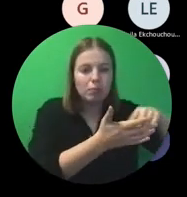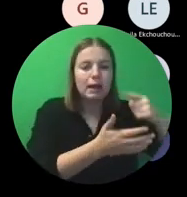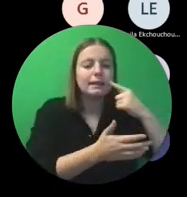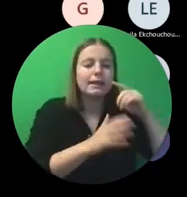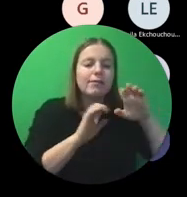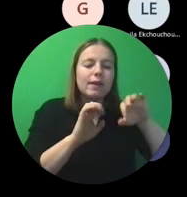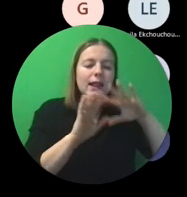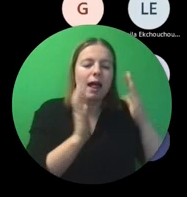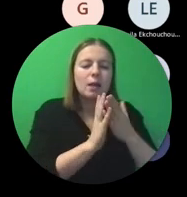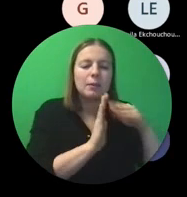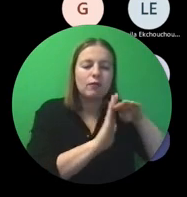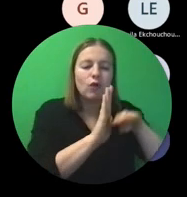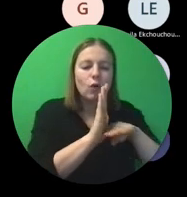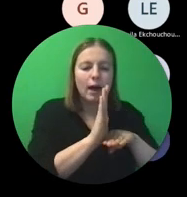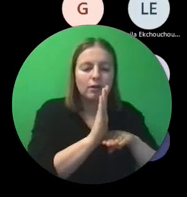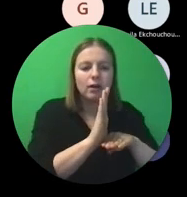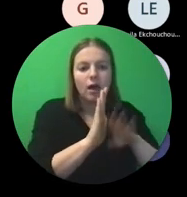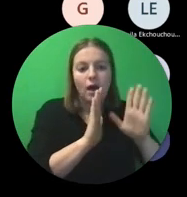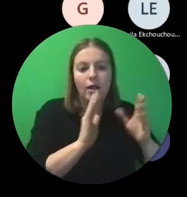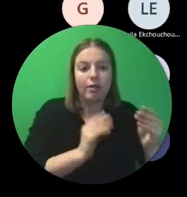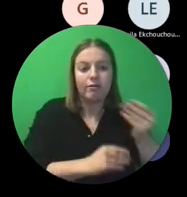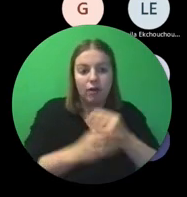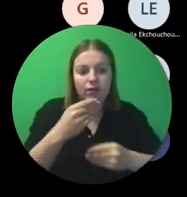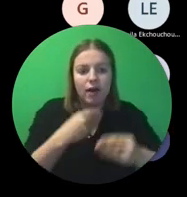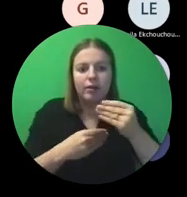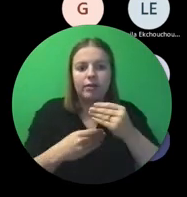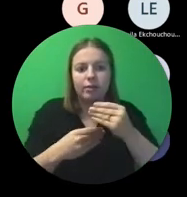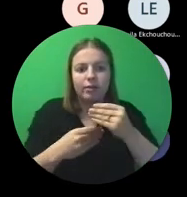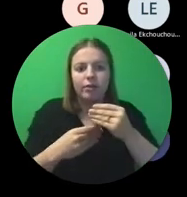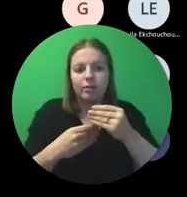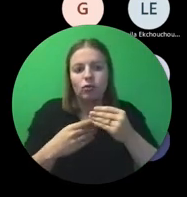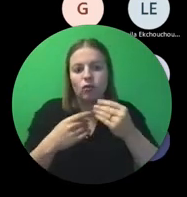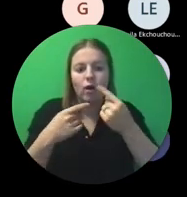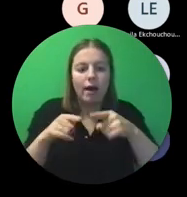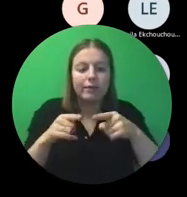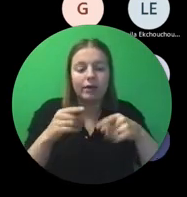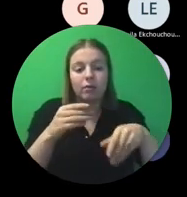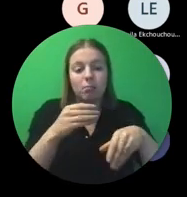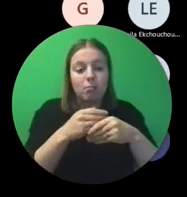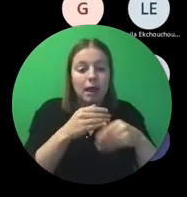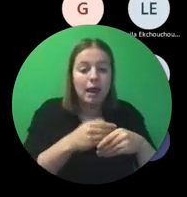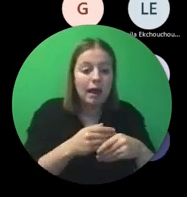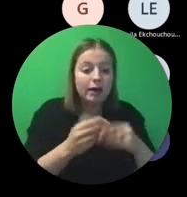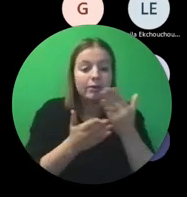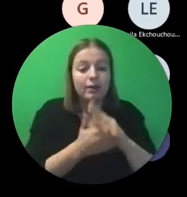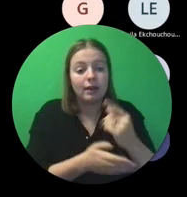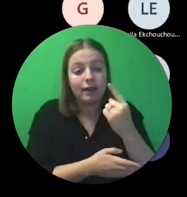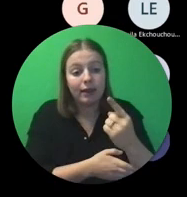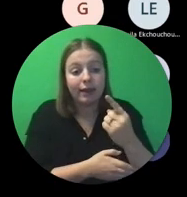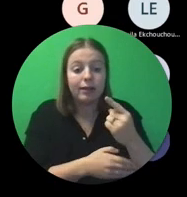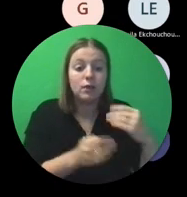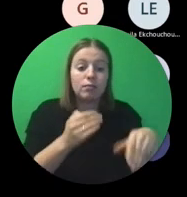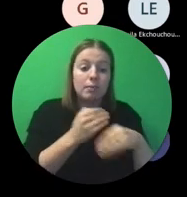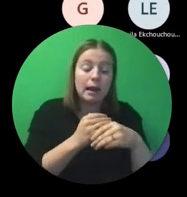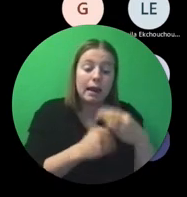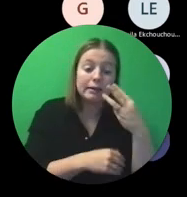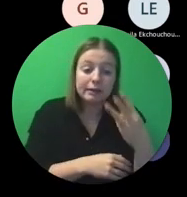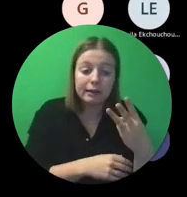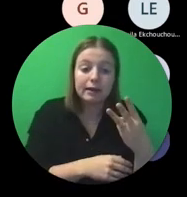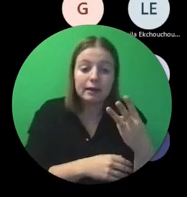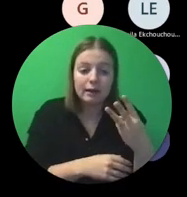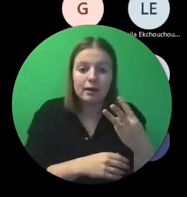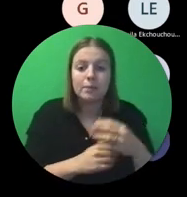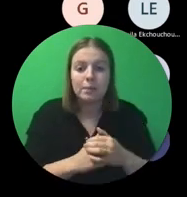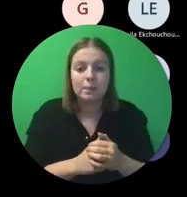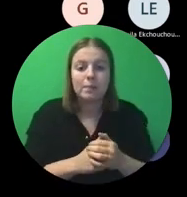veel van die algemene opgeheven of vervangen worden door alle andere stukken. Door deel 1 of door Annex 3 bijvoorbeeld. Dus